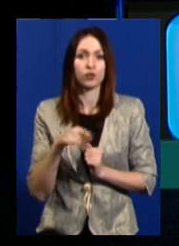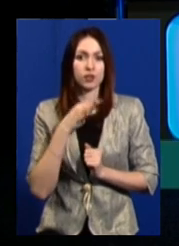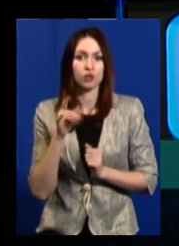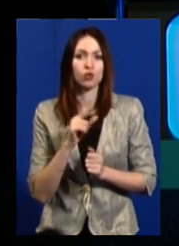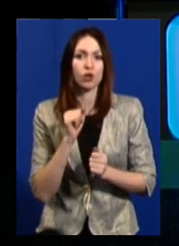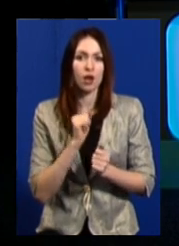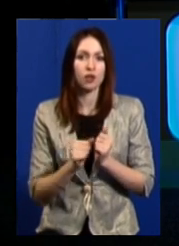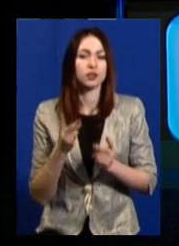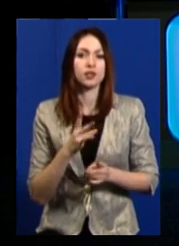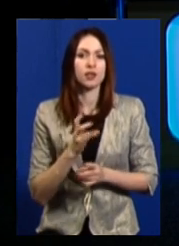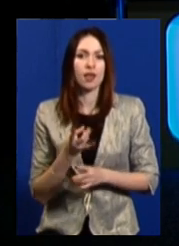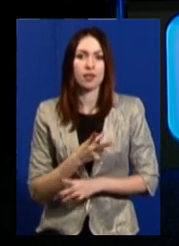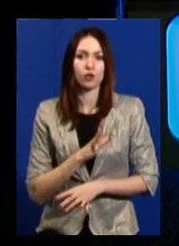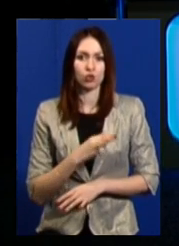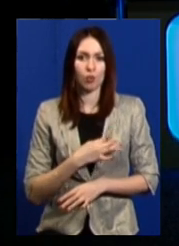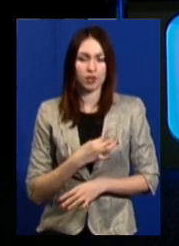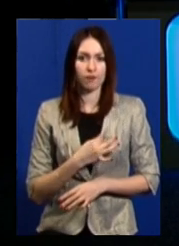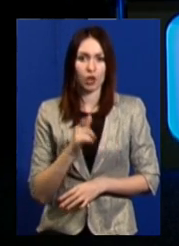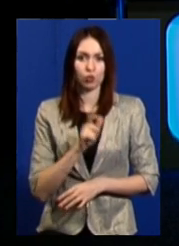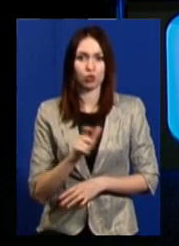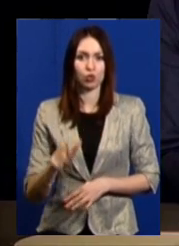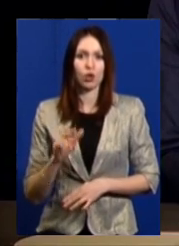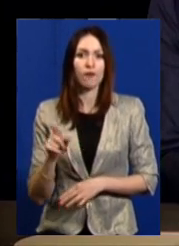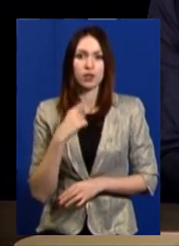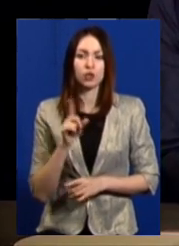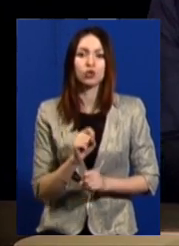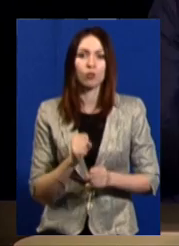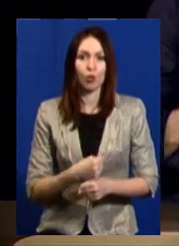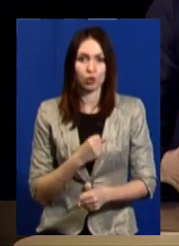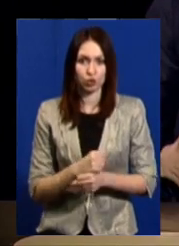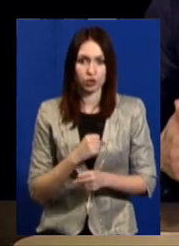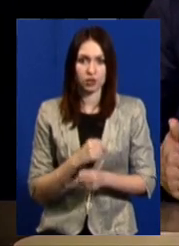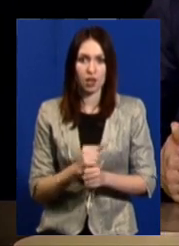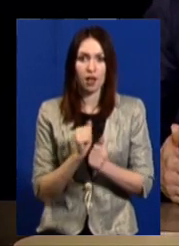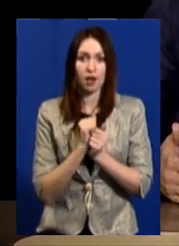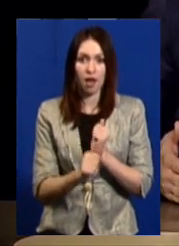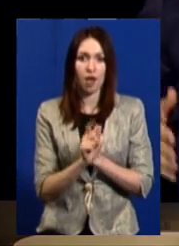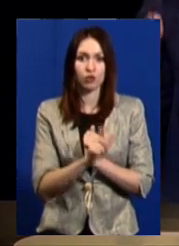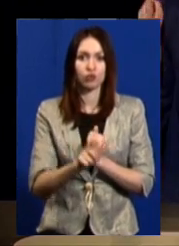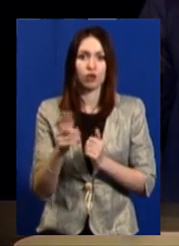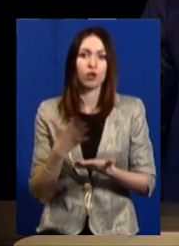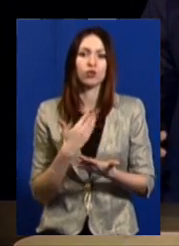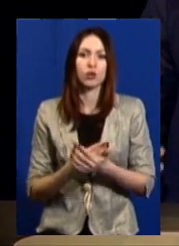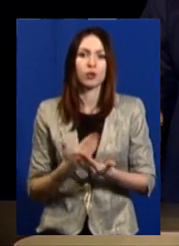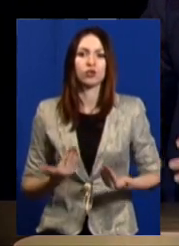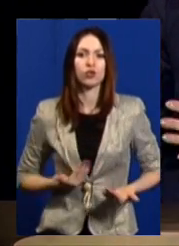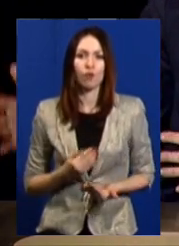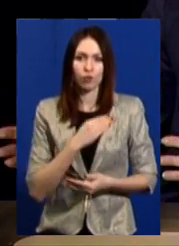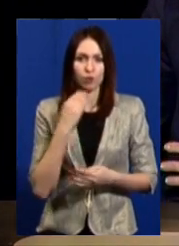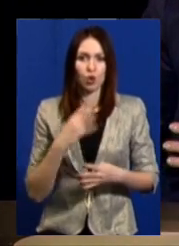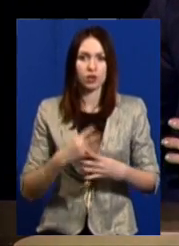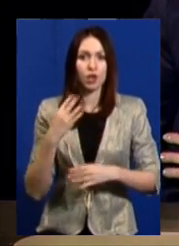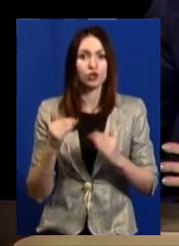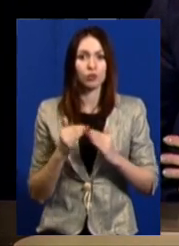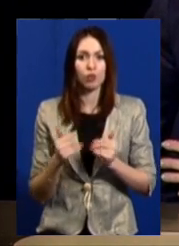що не повинно бути байдужих людей, так як ви сказали. От що може зробити кожна людина, яка, наприклад, живе в багатоквартирному будинку чи